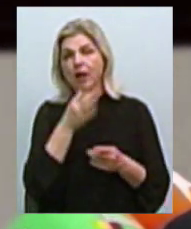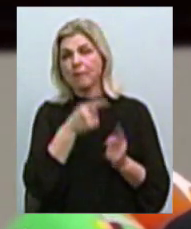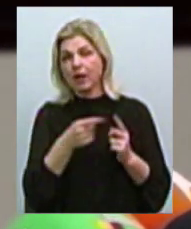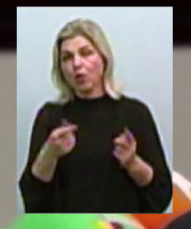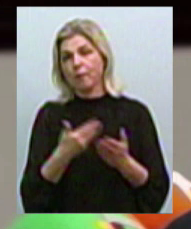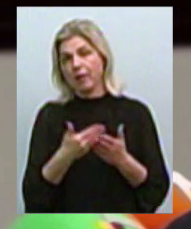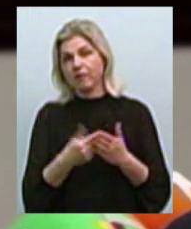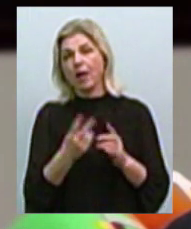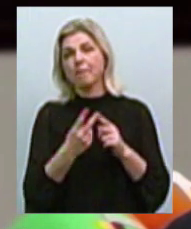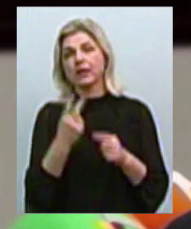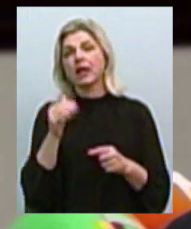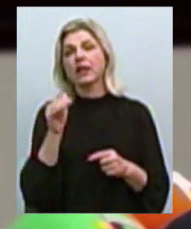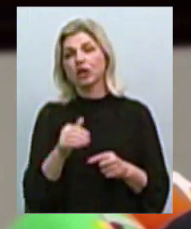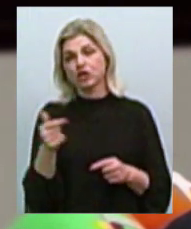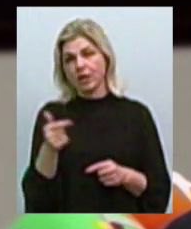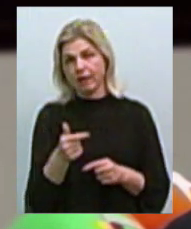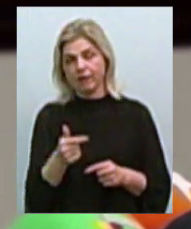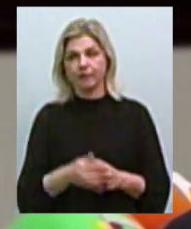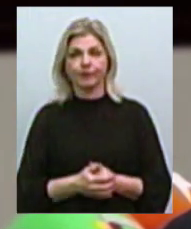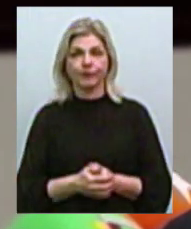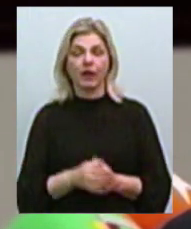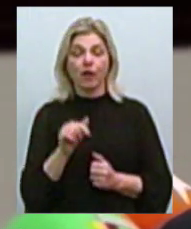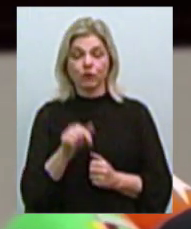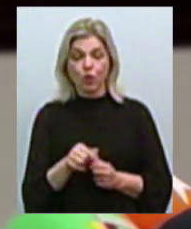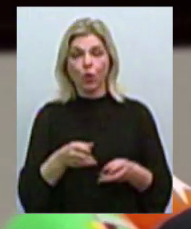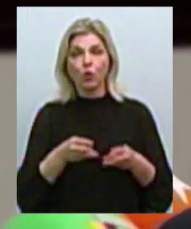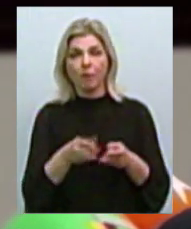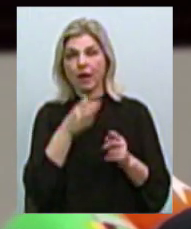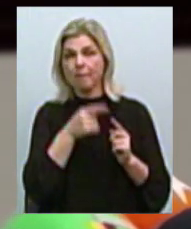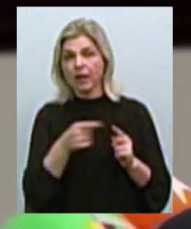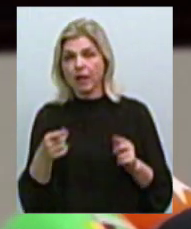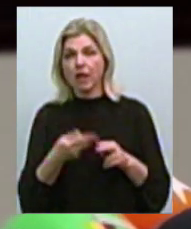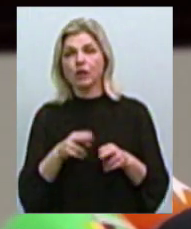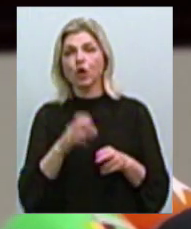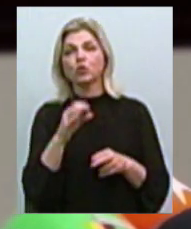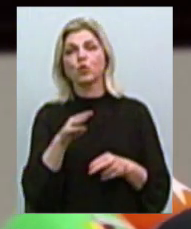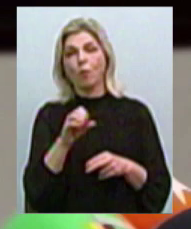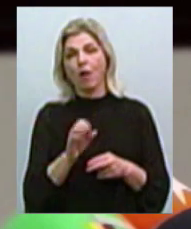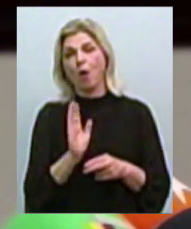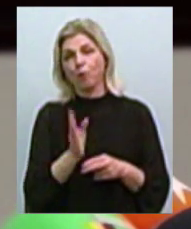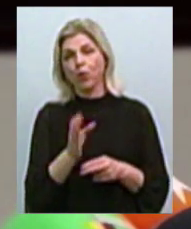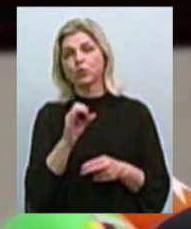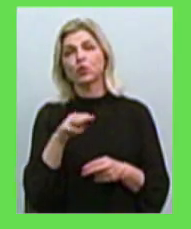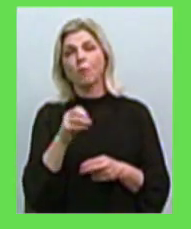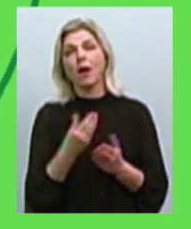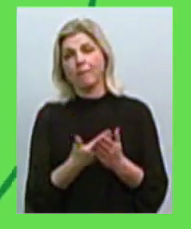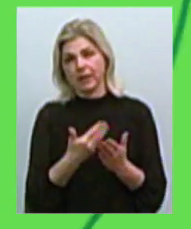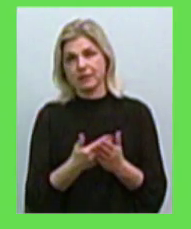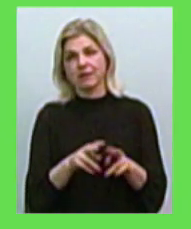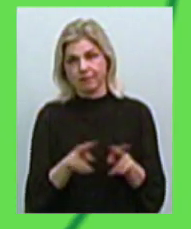десь близько півтори тисячі гривень. В цьому опалювальному періоді ця сума буде близько цього ж показника.